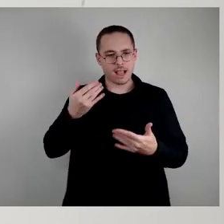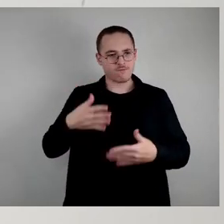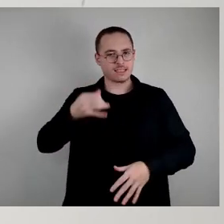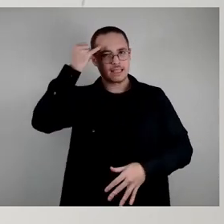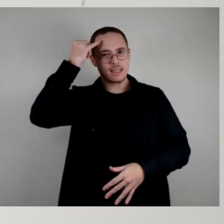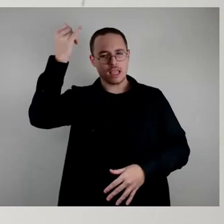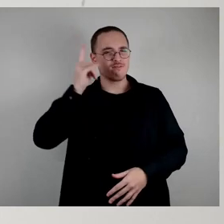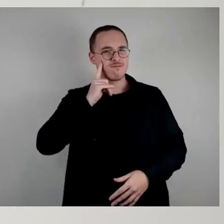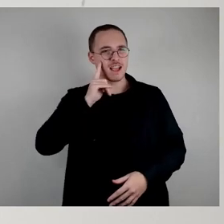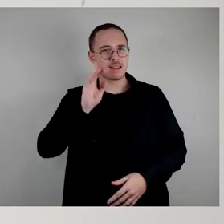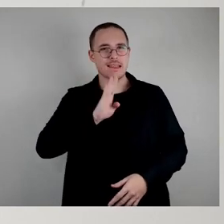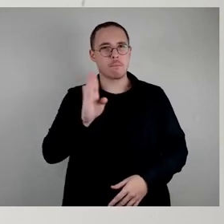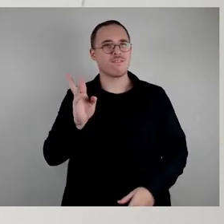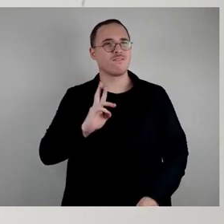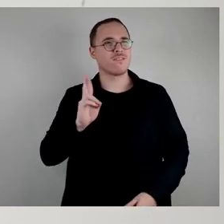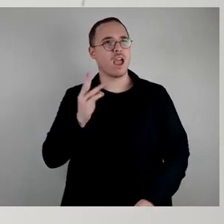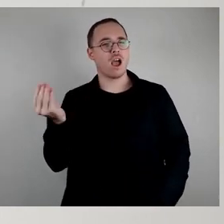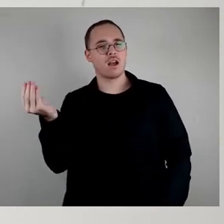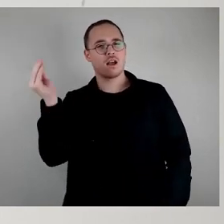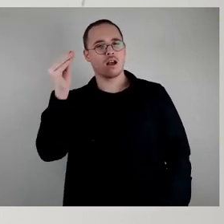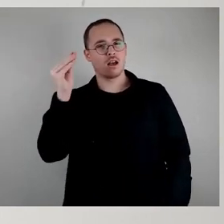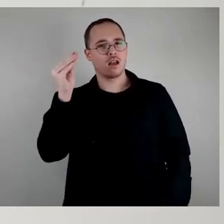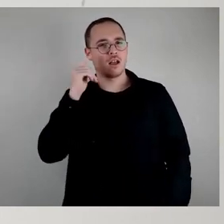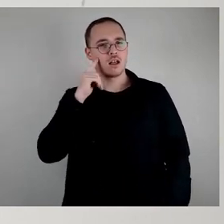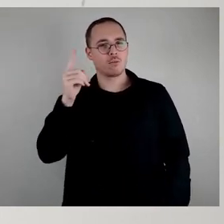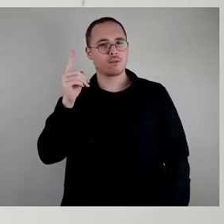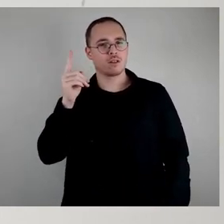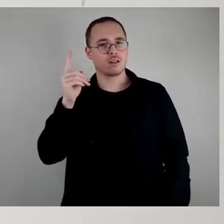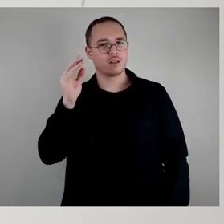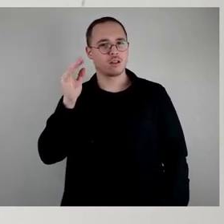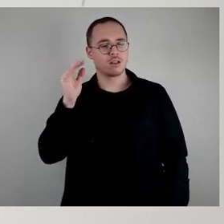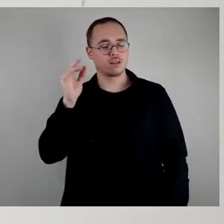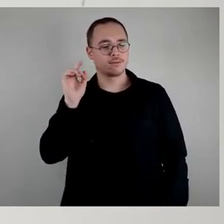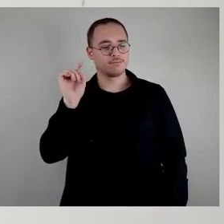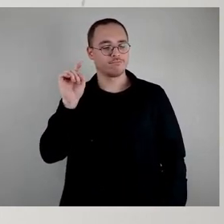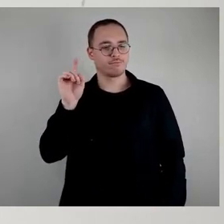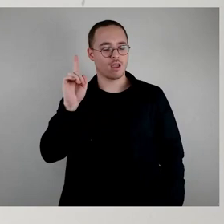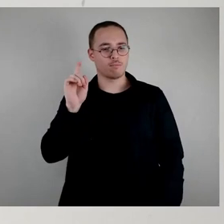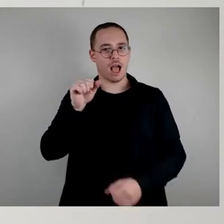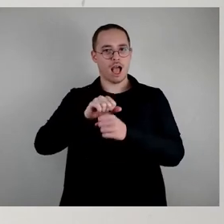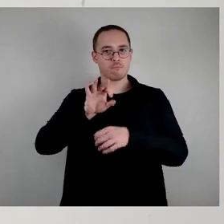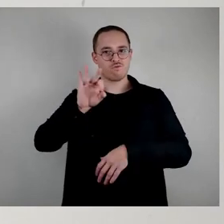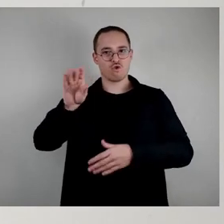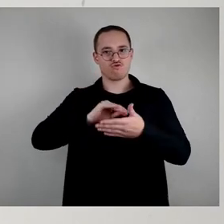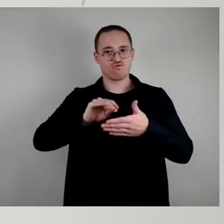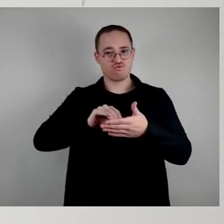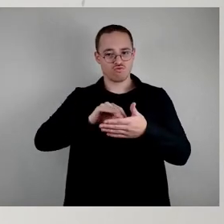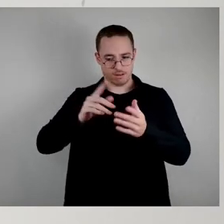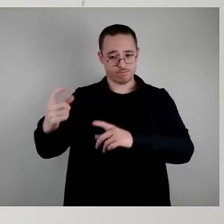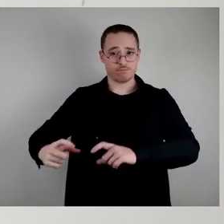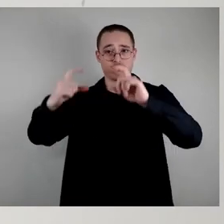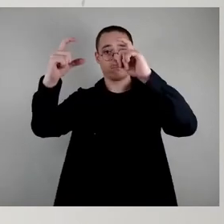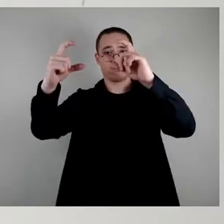wem die kamen, aber die mir im Amt für Schulen aufgegriffen haben, ob es Möglichkeiten gibt, die